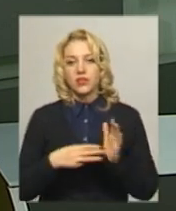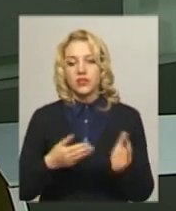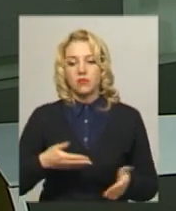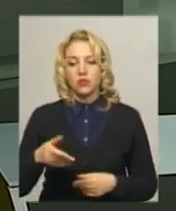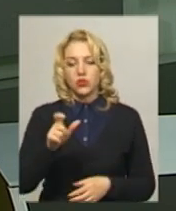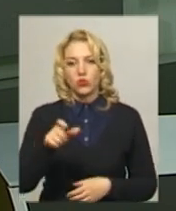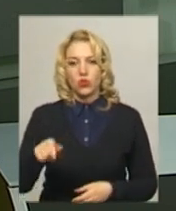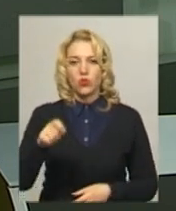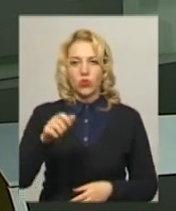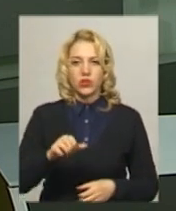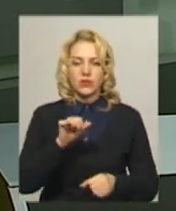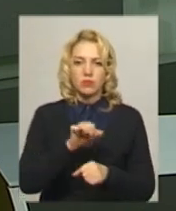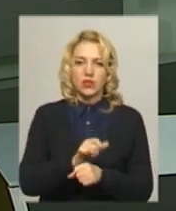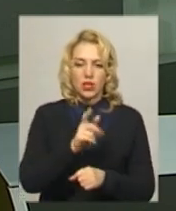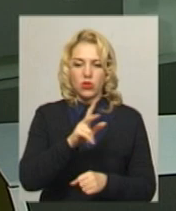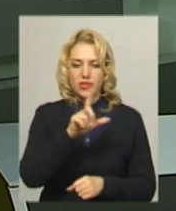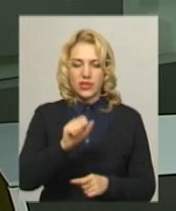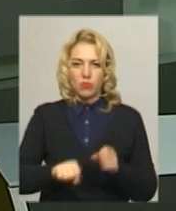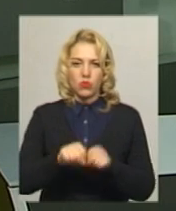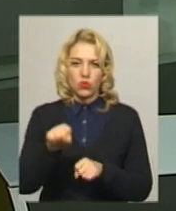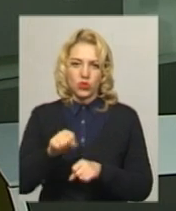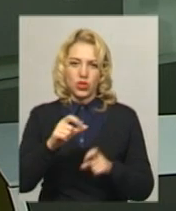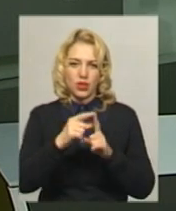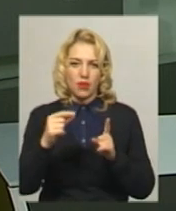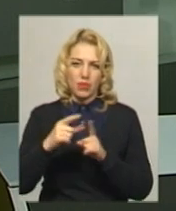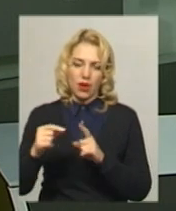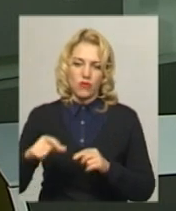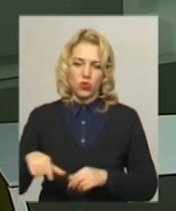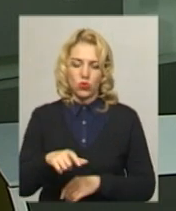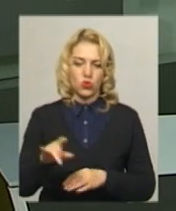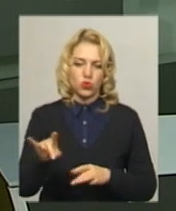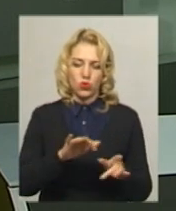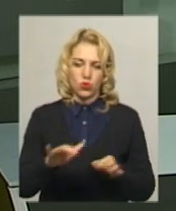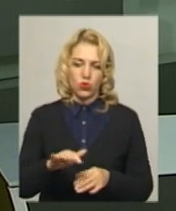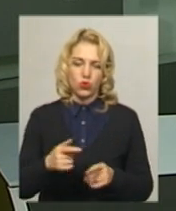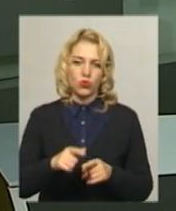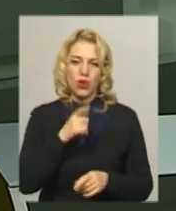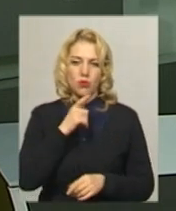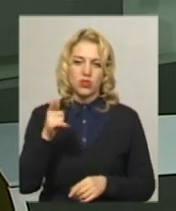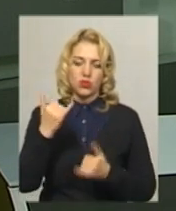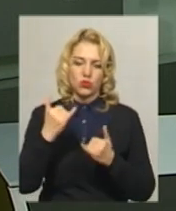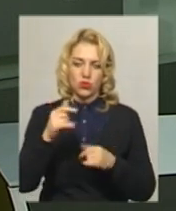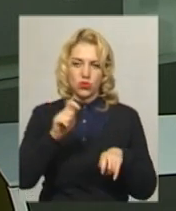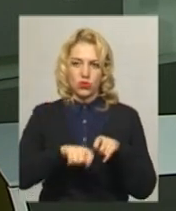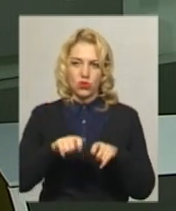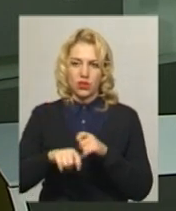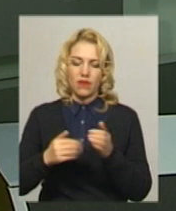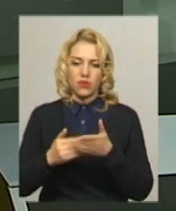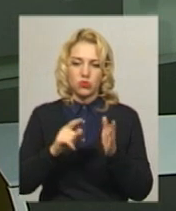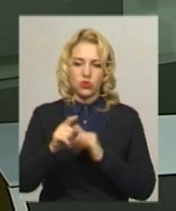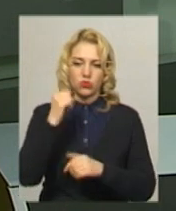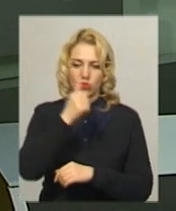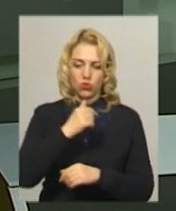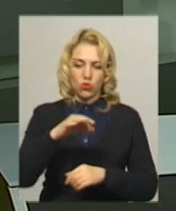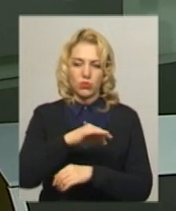спинили за порушення правил дорожнього руху патрульні на проспекті Миро-Хмельницькому під час сьогоднішнього рейду. Від початку року в обласному центрі